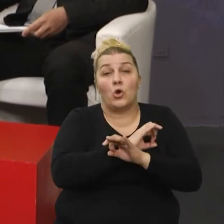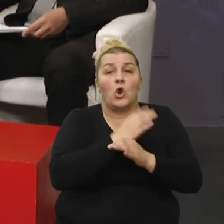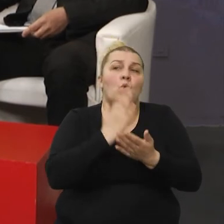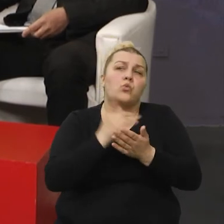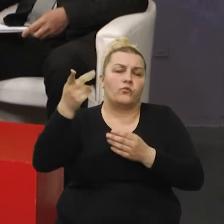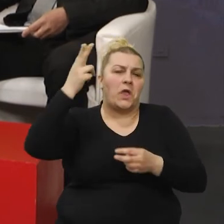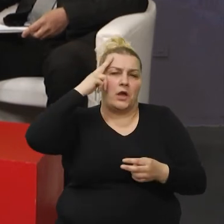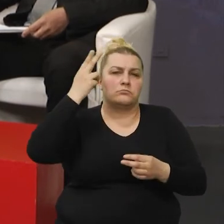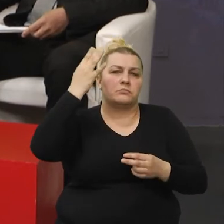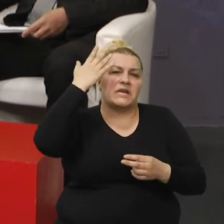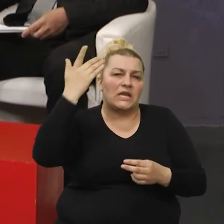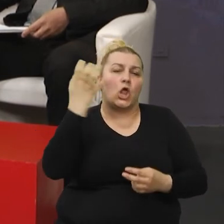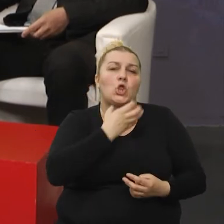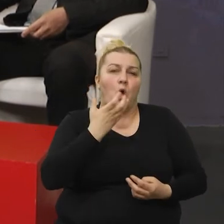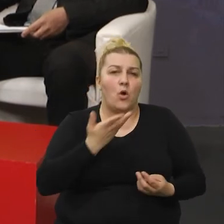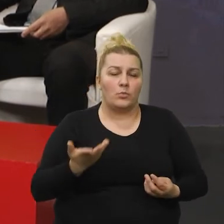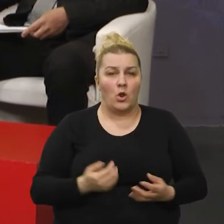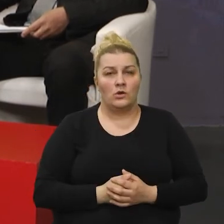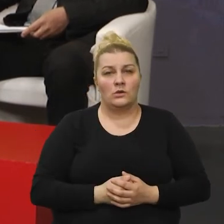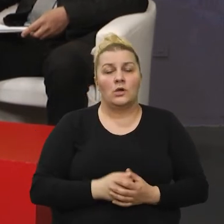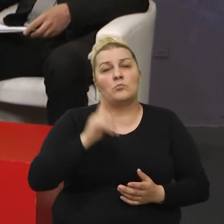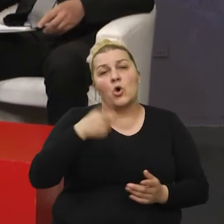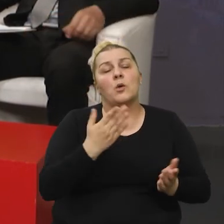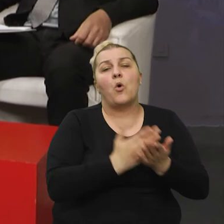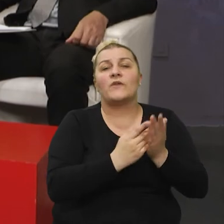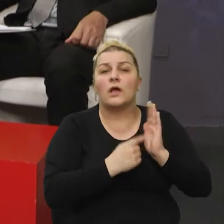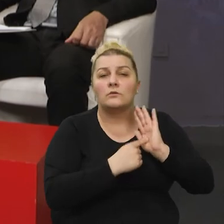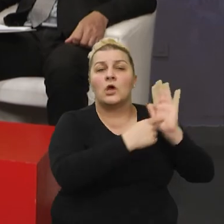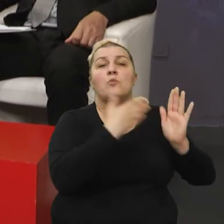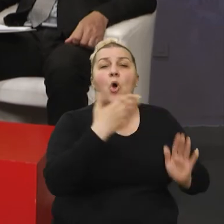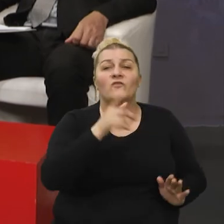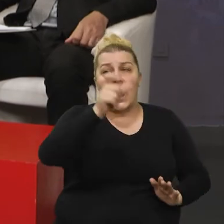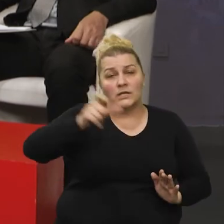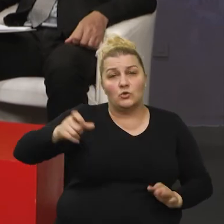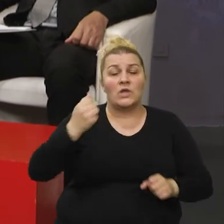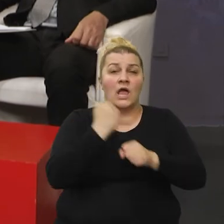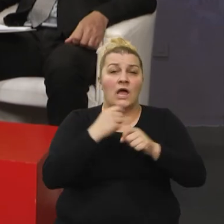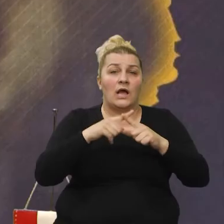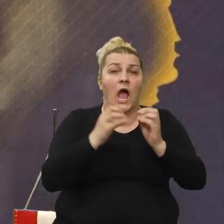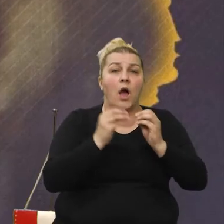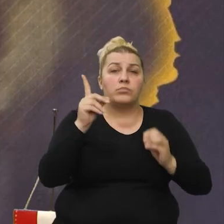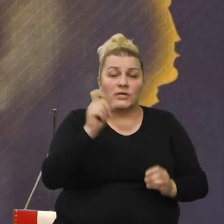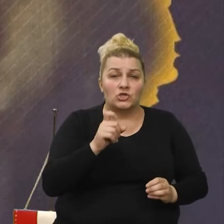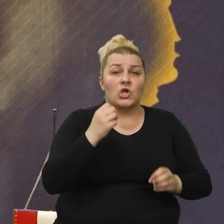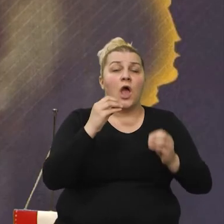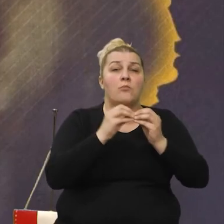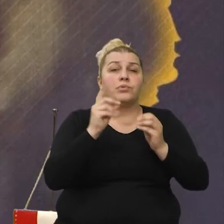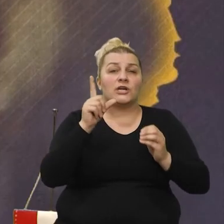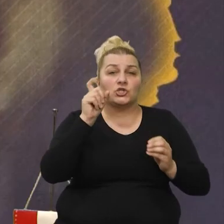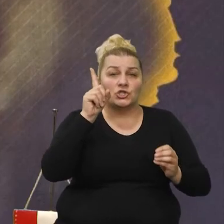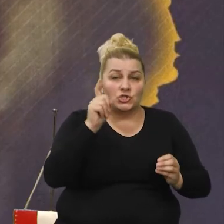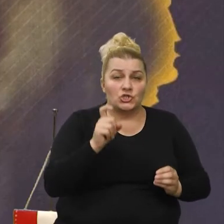prisutno. i te ljude istaknuti, pohvaliti, da je tu i Damir Gabrić, da je tu Luka Brči, da je tu ovaj